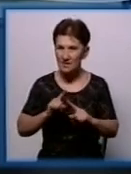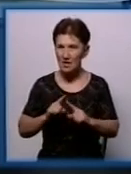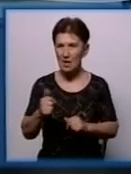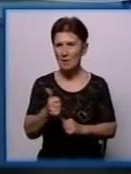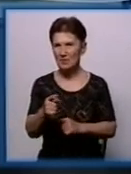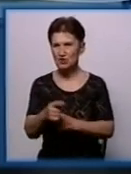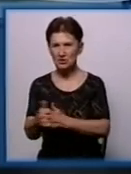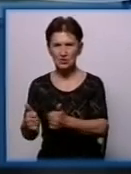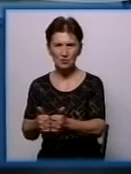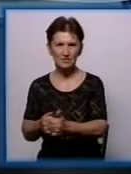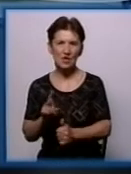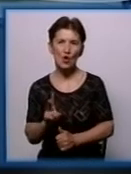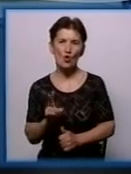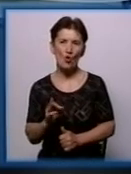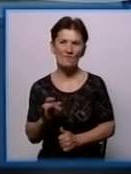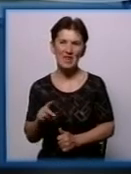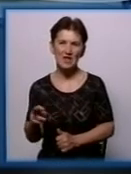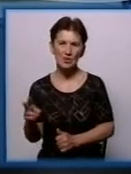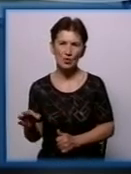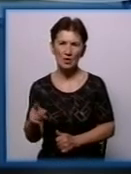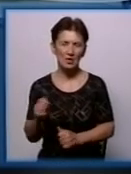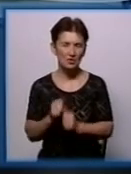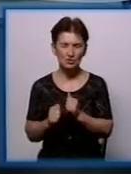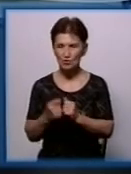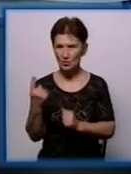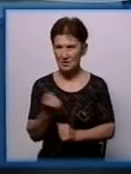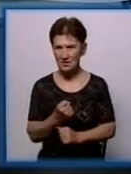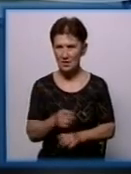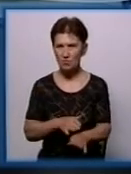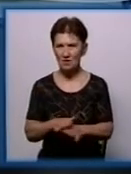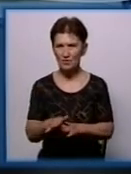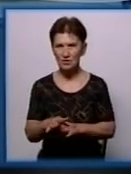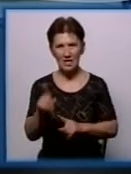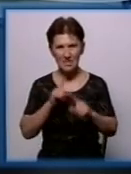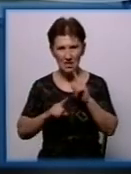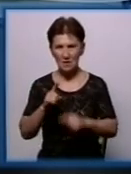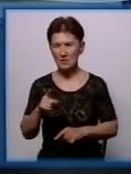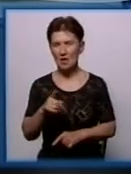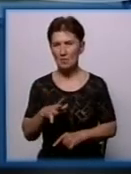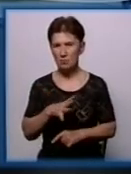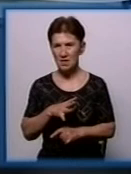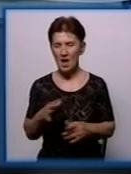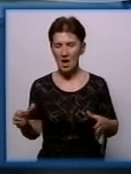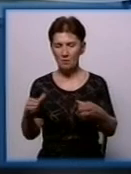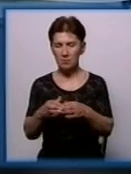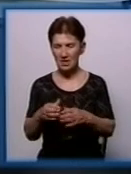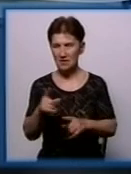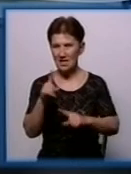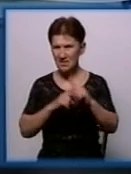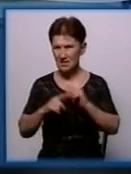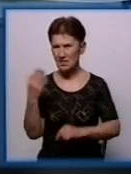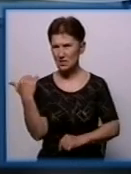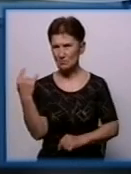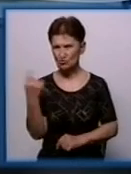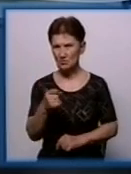Петрович практично щонедільно проводить наради. От була апаратна нарада на прошому тижні. Я